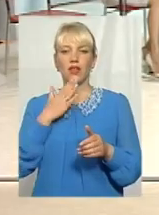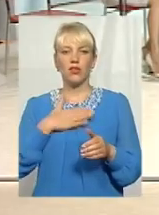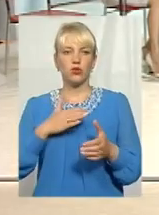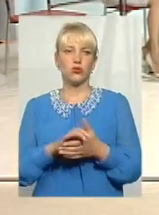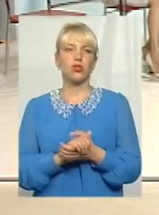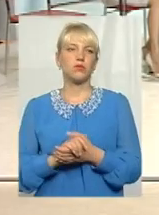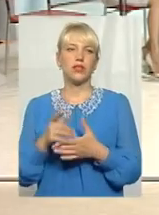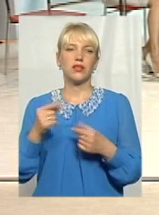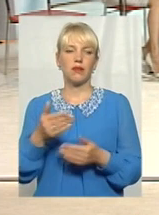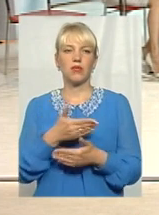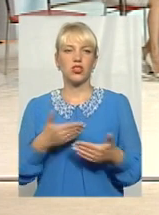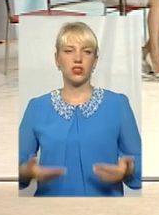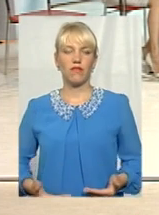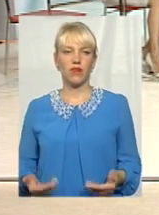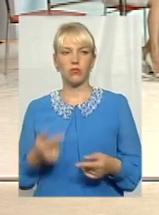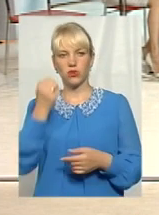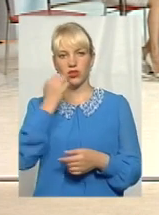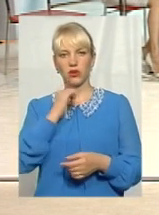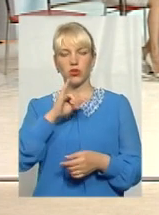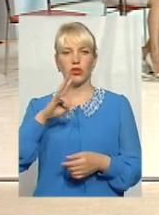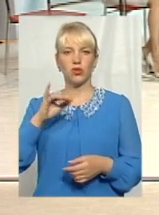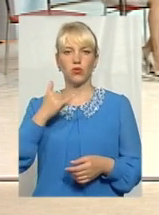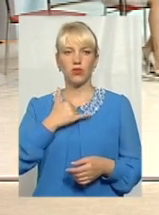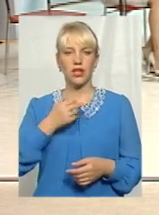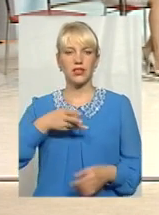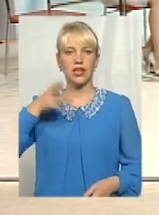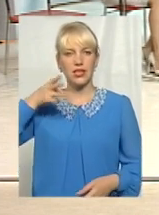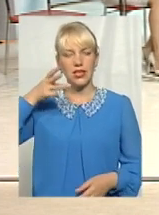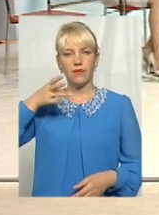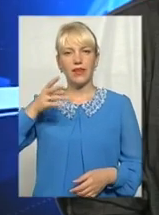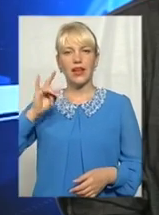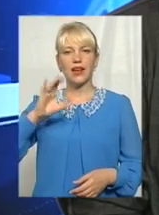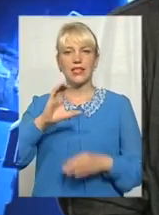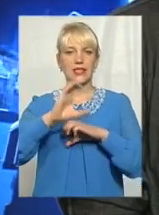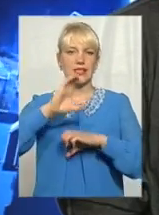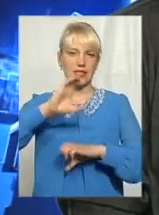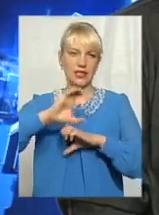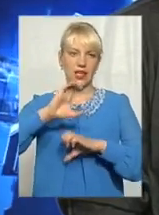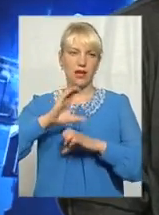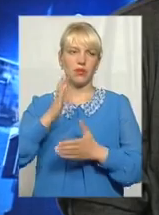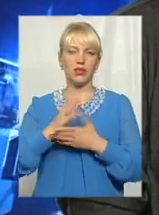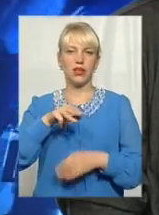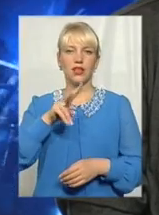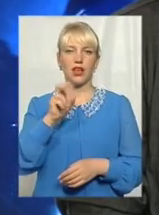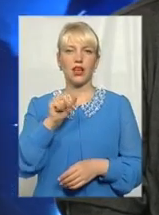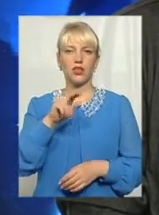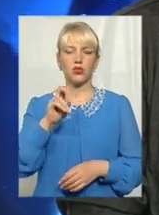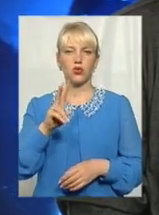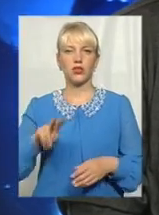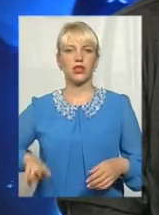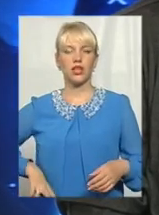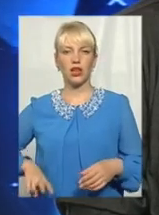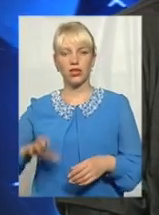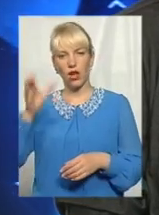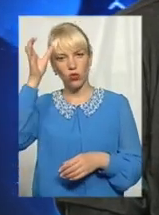Дякую, пані Інна. У нас зараз на зв'язку на скайпі є пан Анатолій Ткачук, директор науки